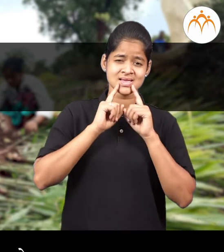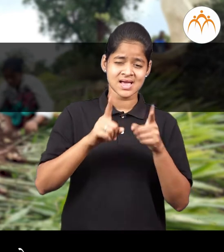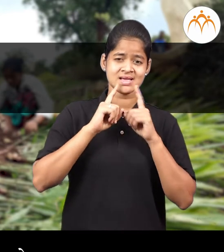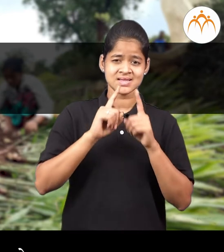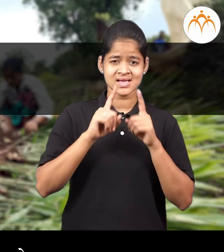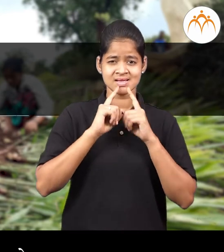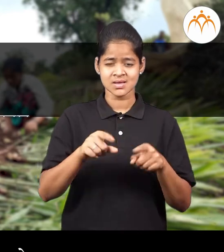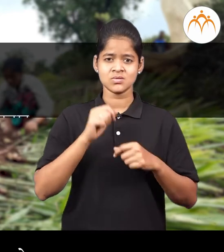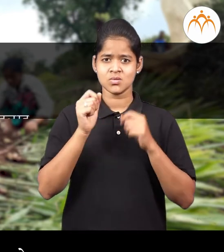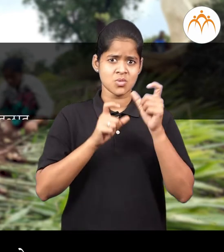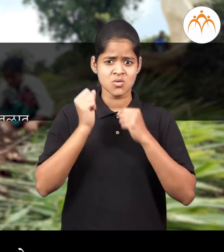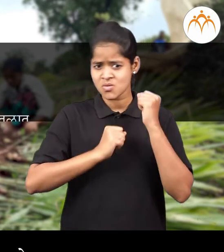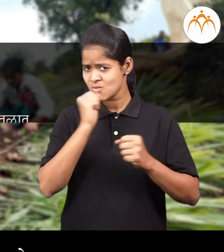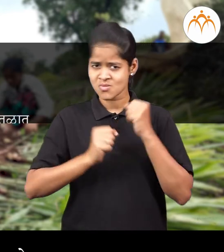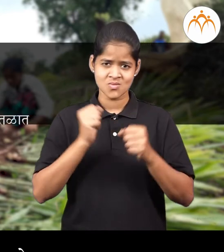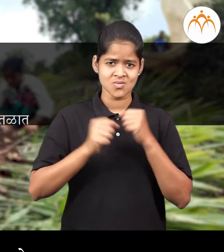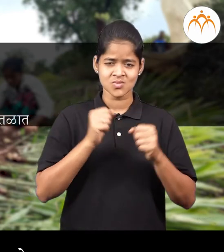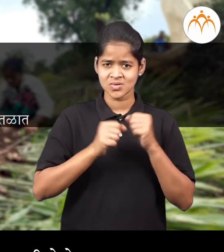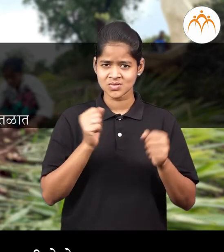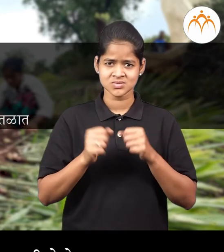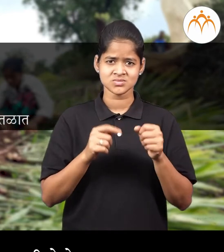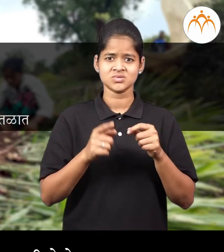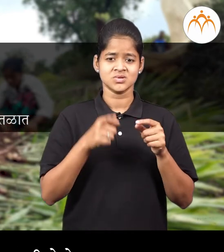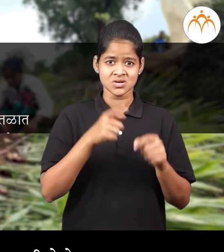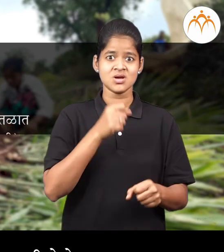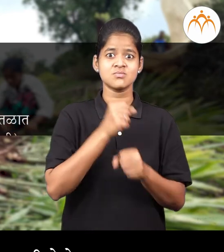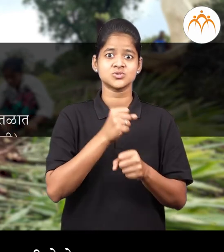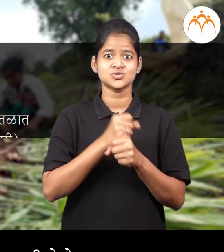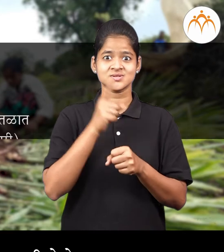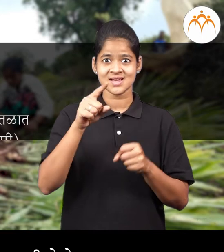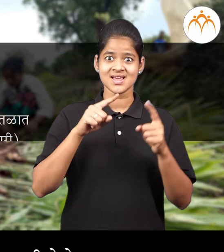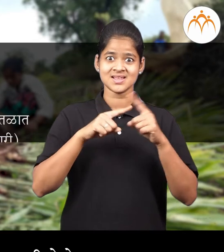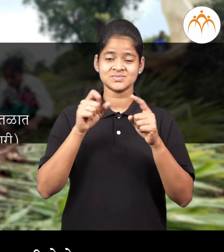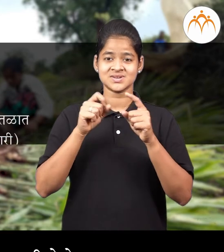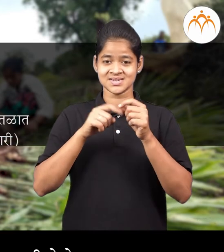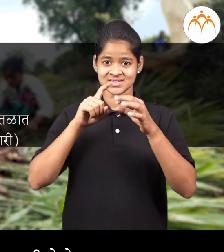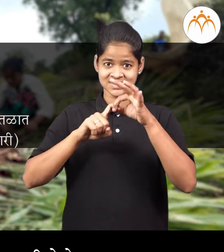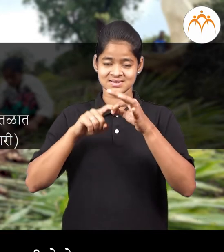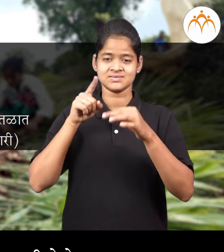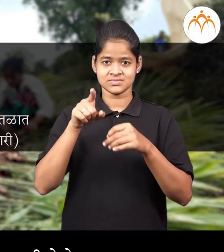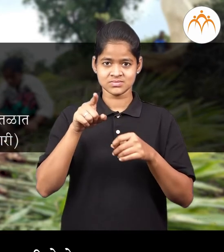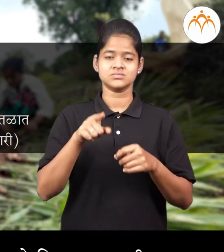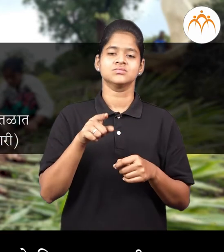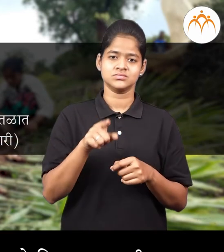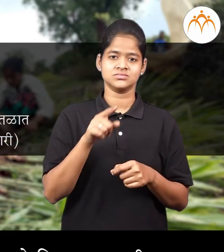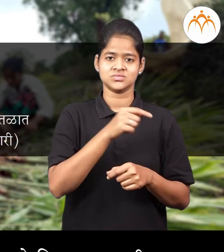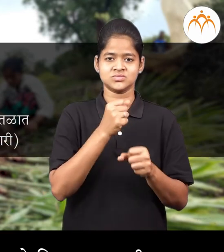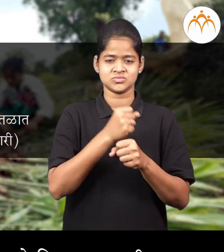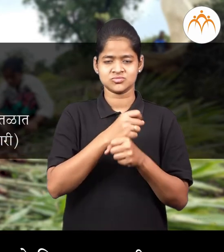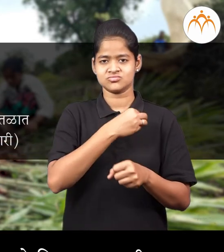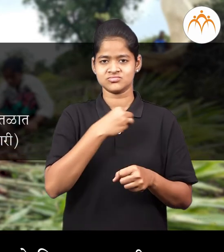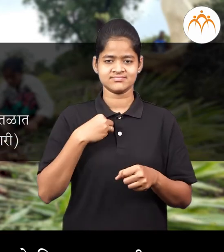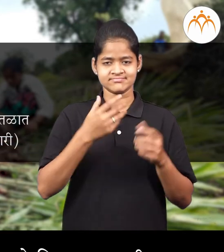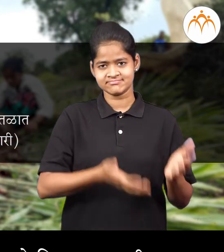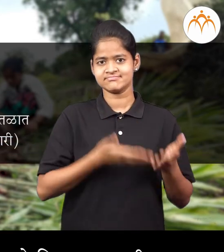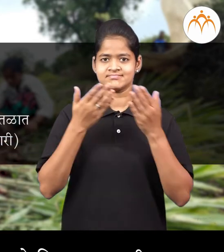लोग धाव नाले रमेशला तालू क्याचा गावी नेले तेथिल सरकारी